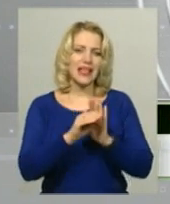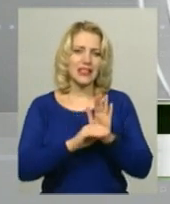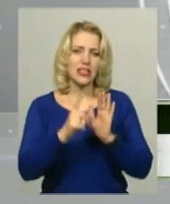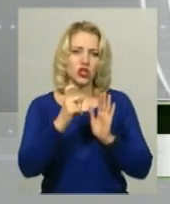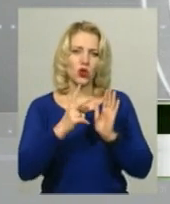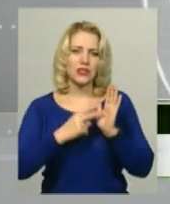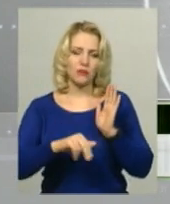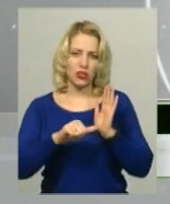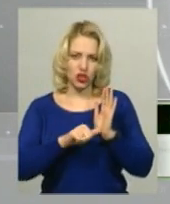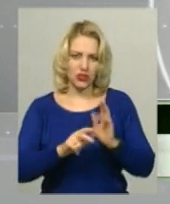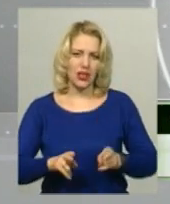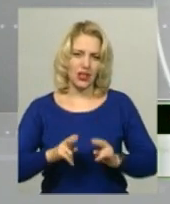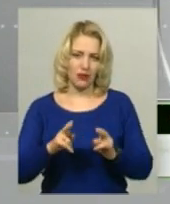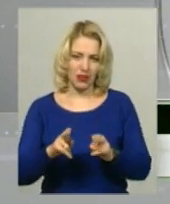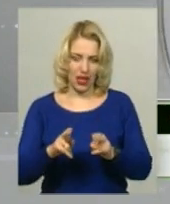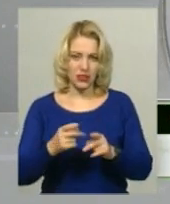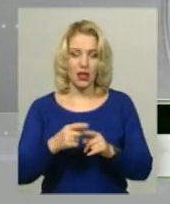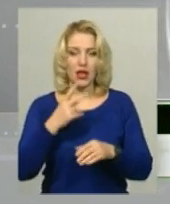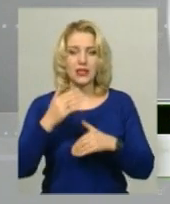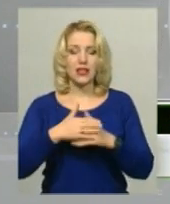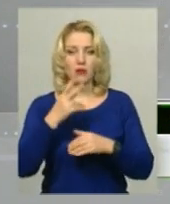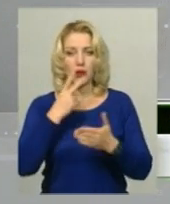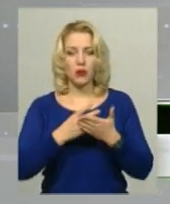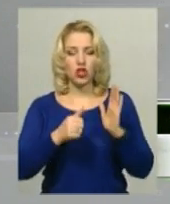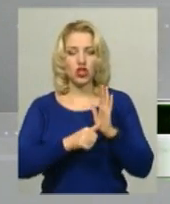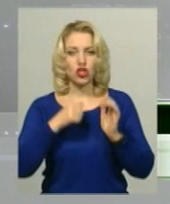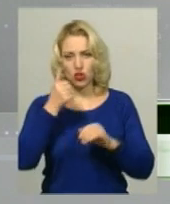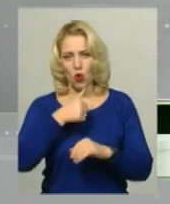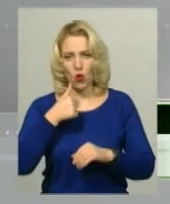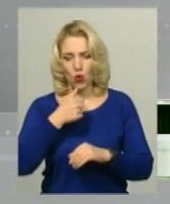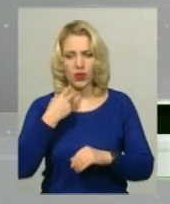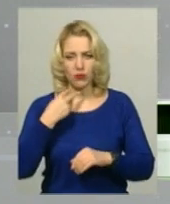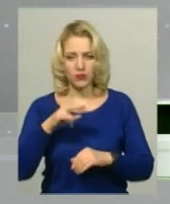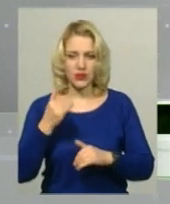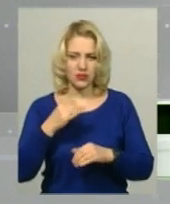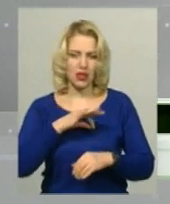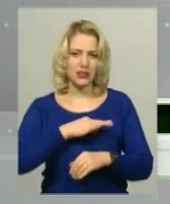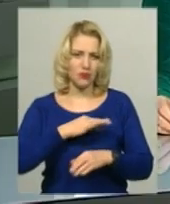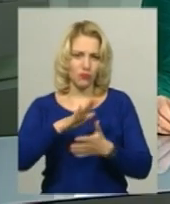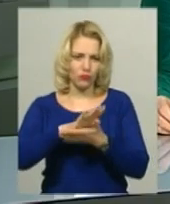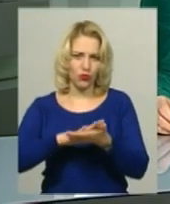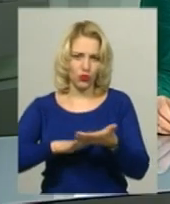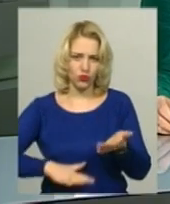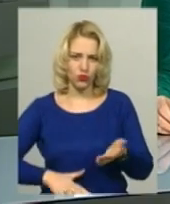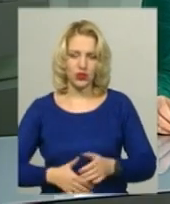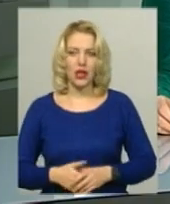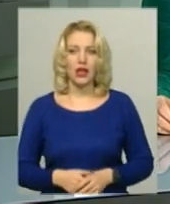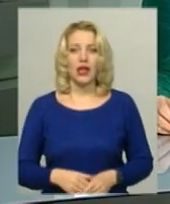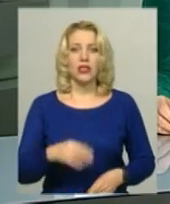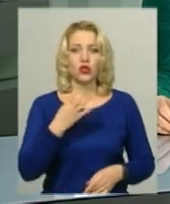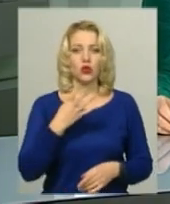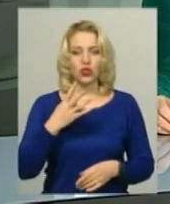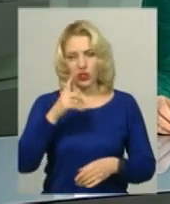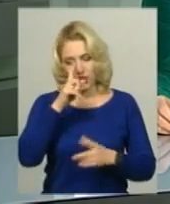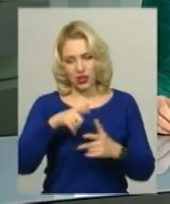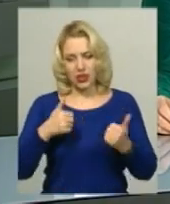кодексу України, станція якої передбачає до 6 років поздавлену воду. Наразі слідчі дії тривають. 44 країни